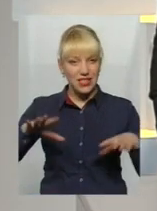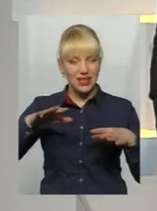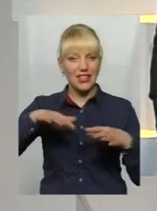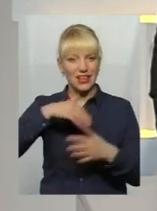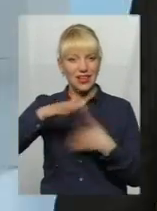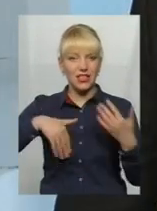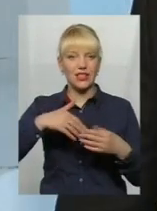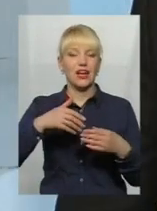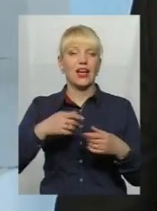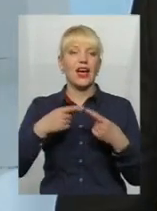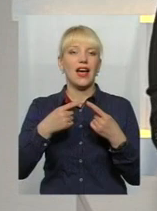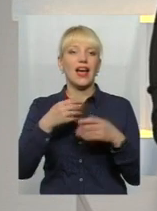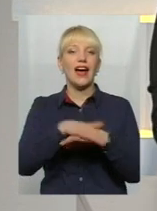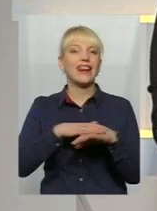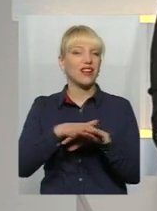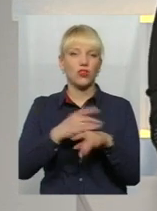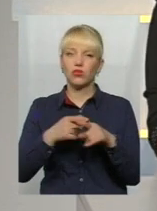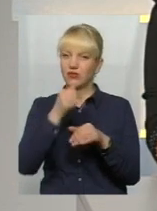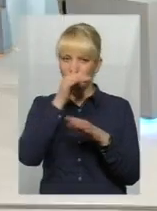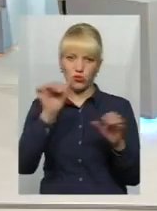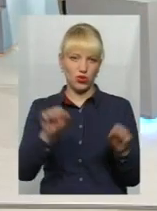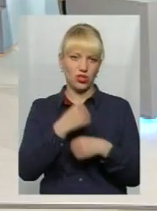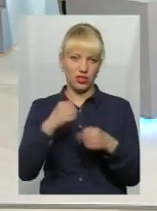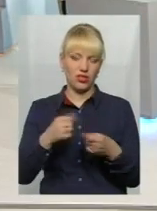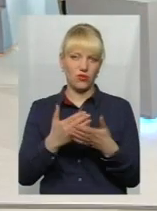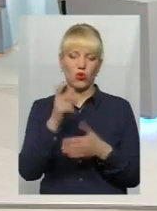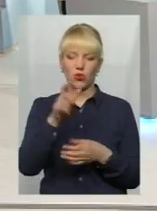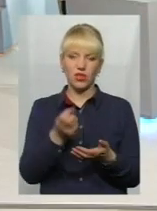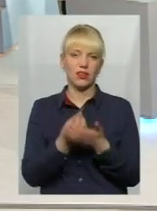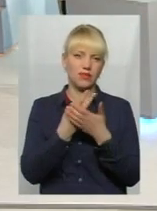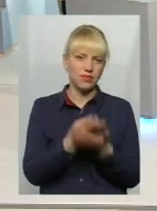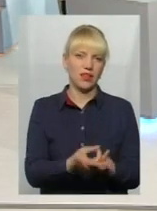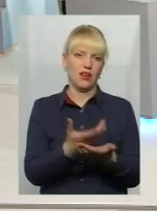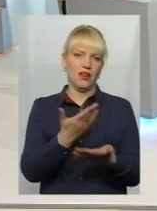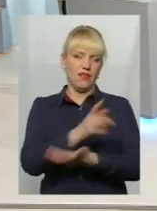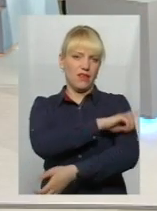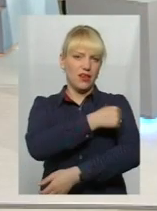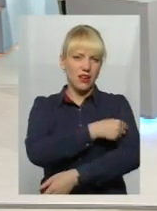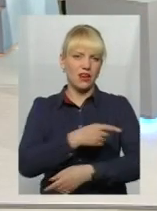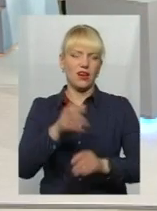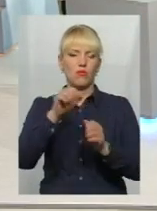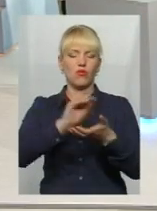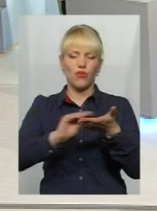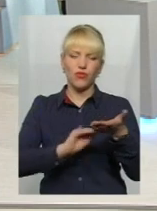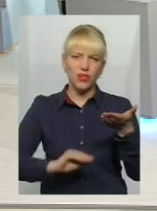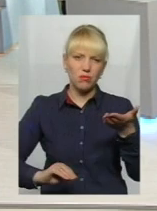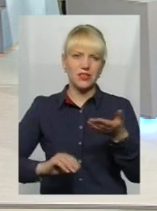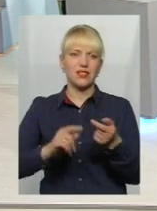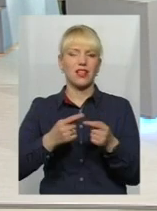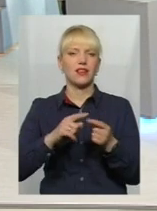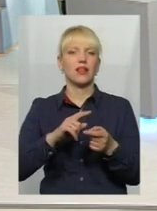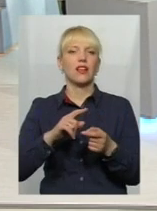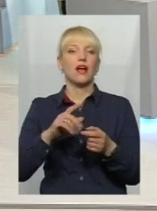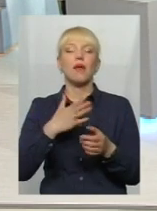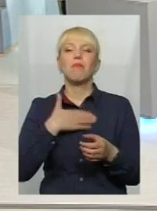зробити. Навіть якщо людина попаде в лікарню і будуть серйозні наслідки, в неї буде виписка з медичної лікарні, опять же,